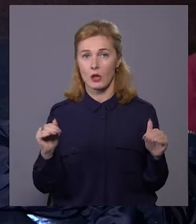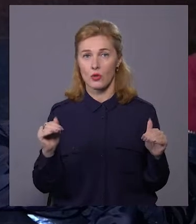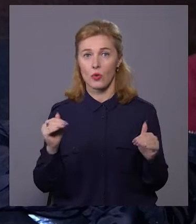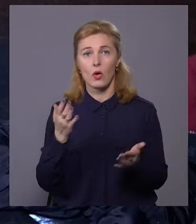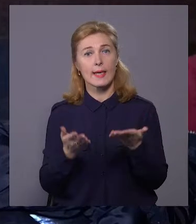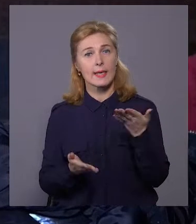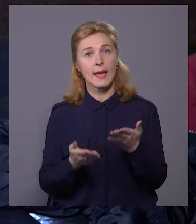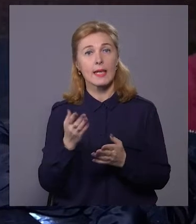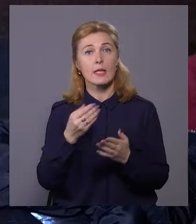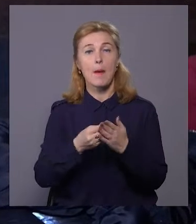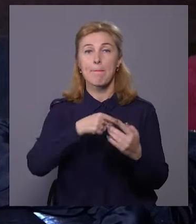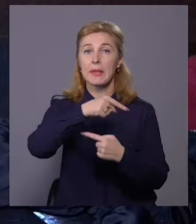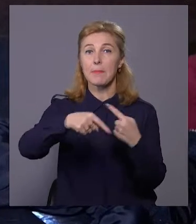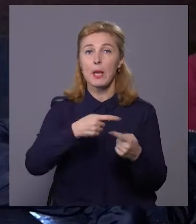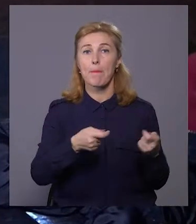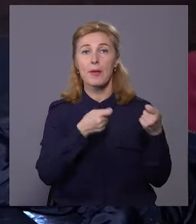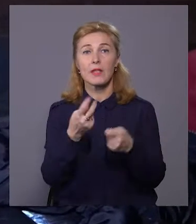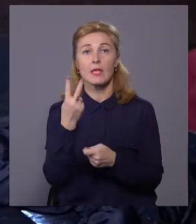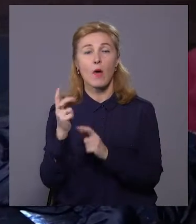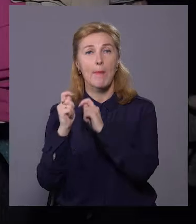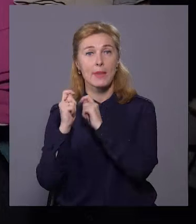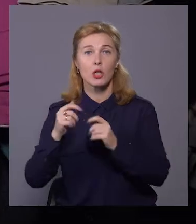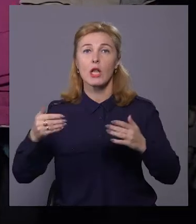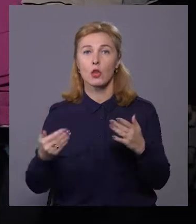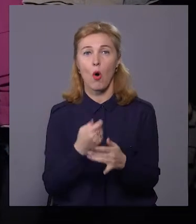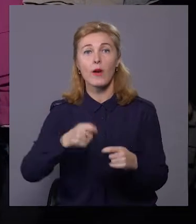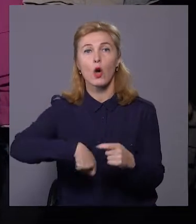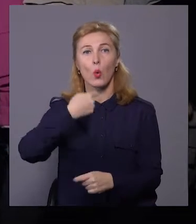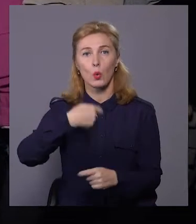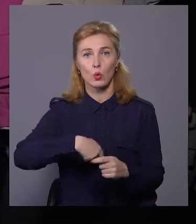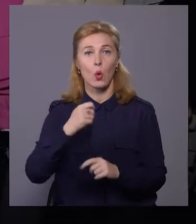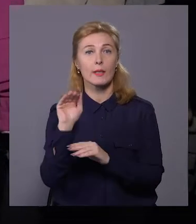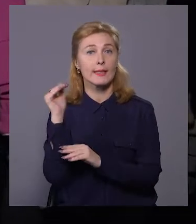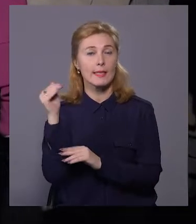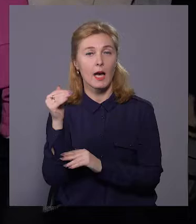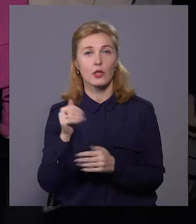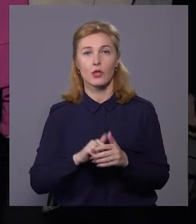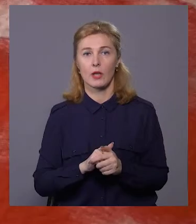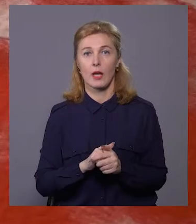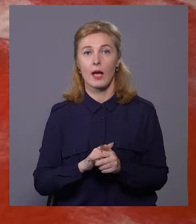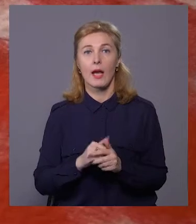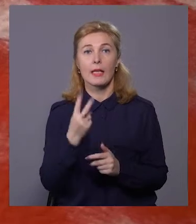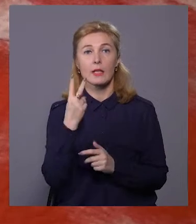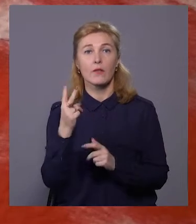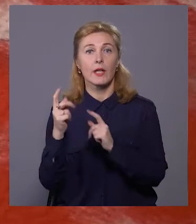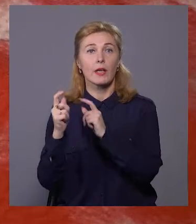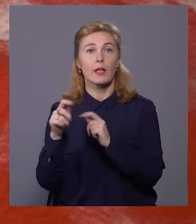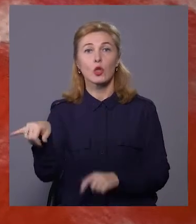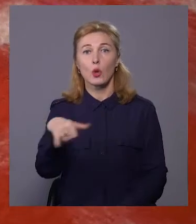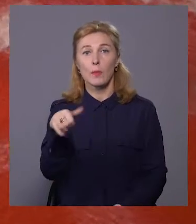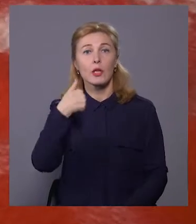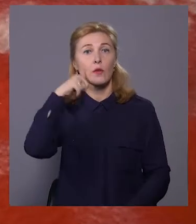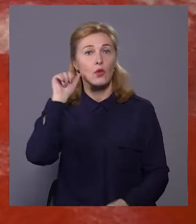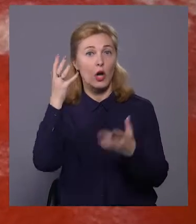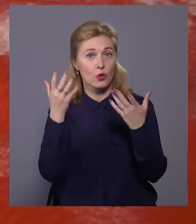Якийсь підприємець привіз два мішки нових курток дитячих. Тільки було дві торбинки з вчорашнього дня,